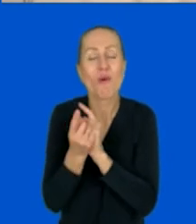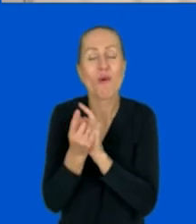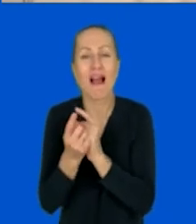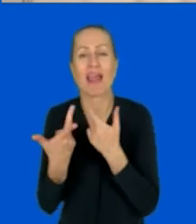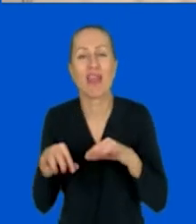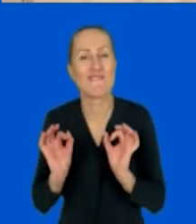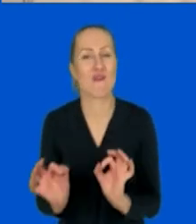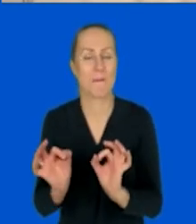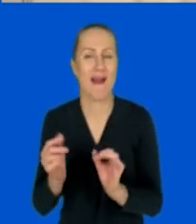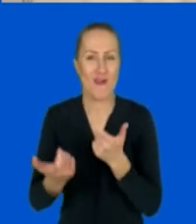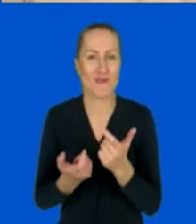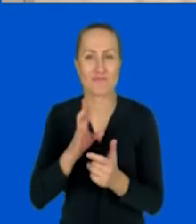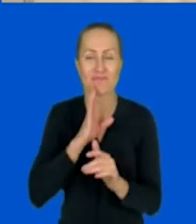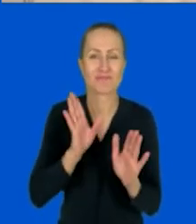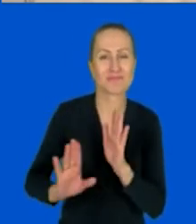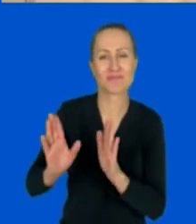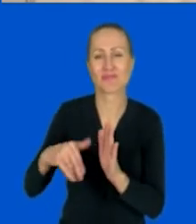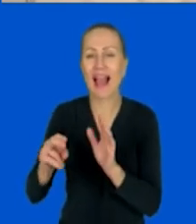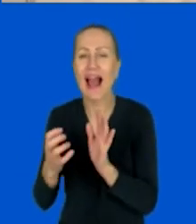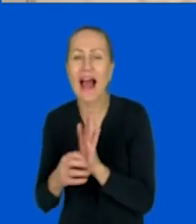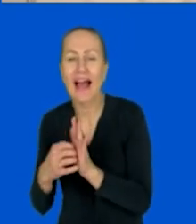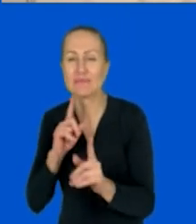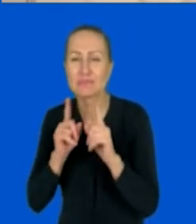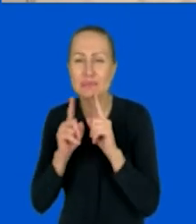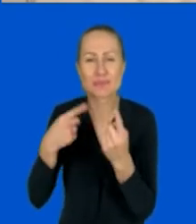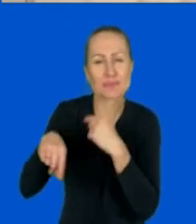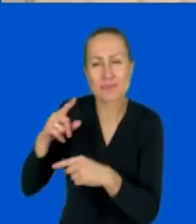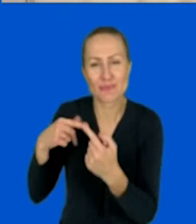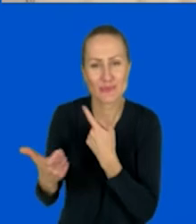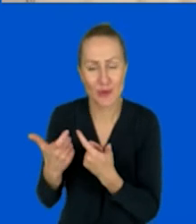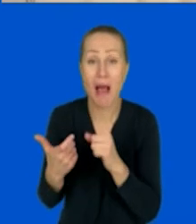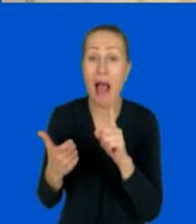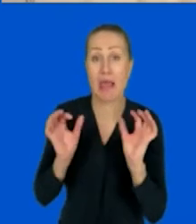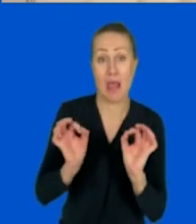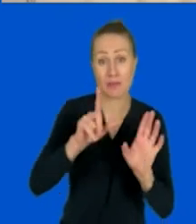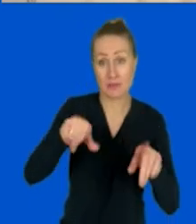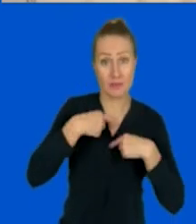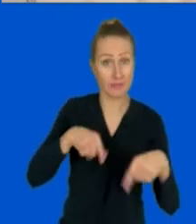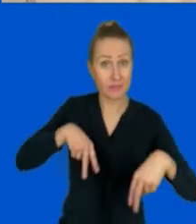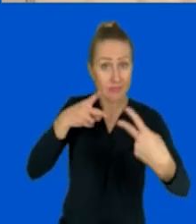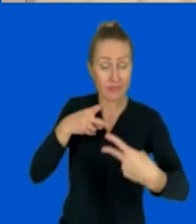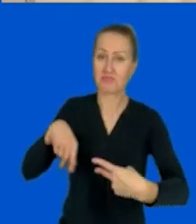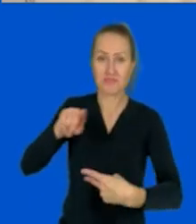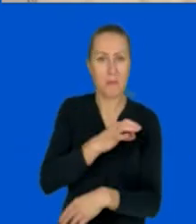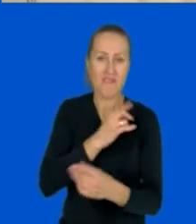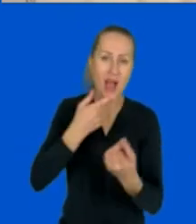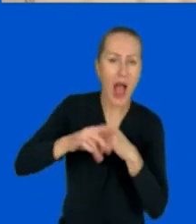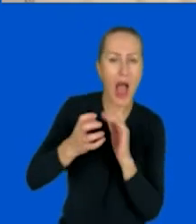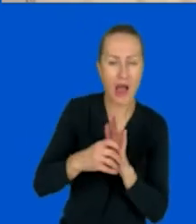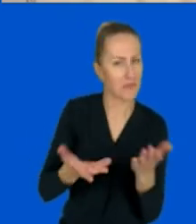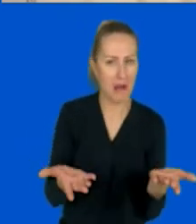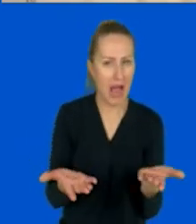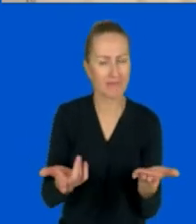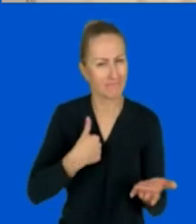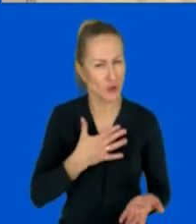i ten taki small talk uprawiać. Teraz, kiedy spotykamy się online, tego elementu nie ma i tego nam